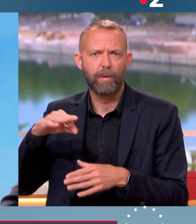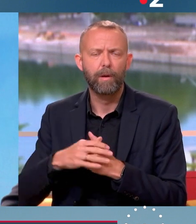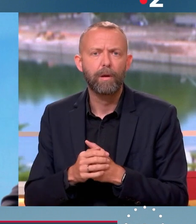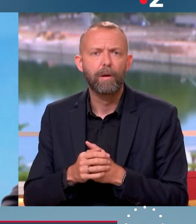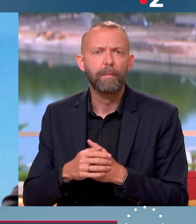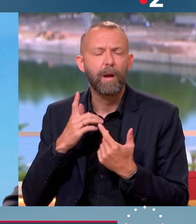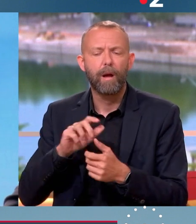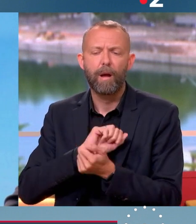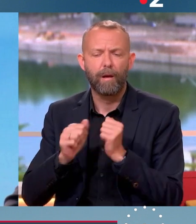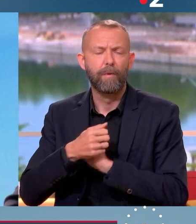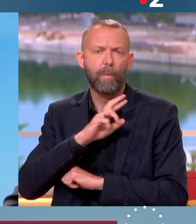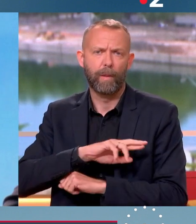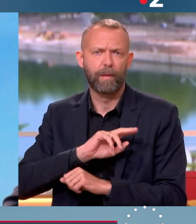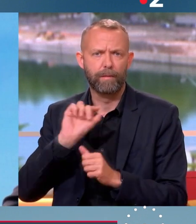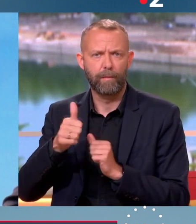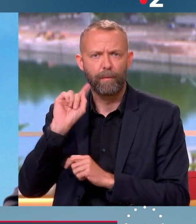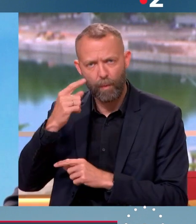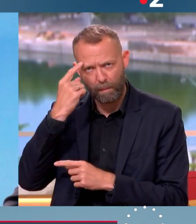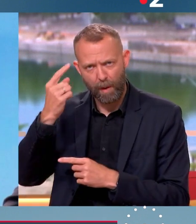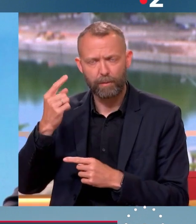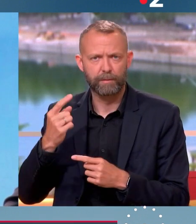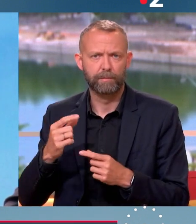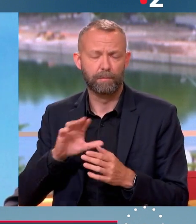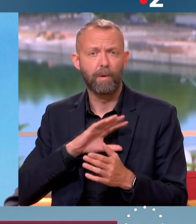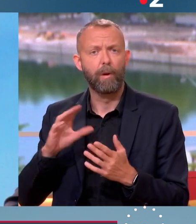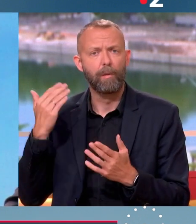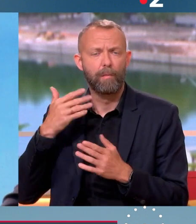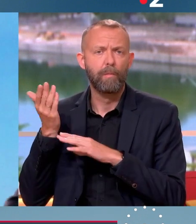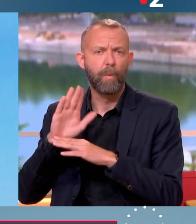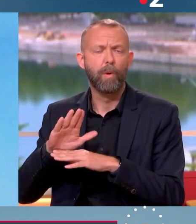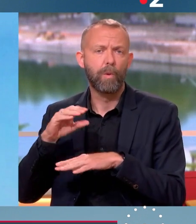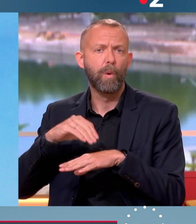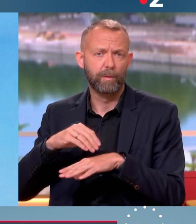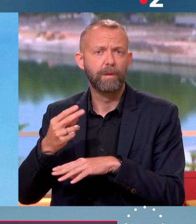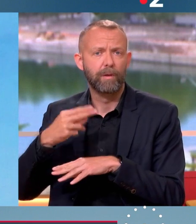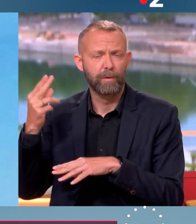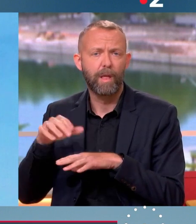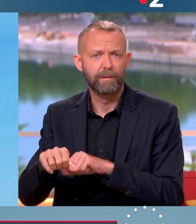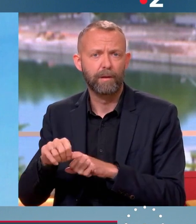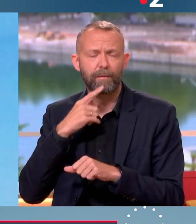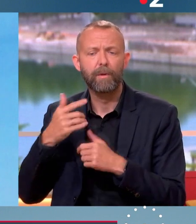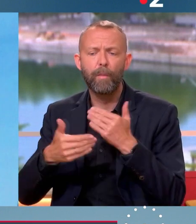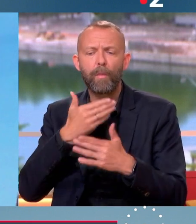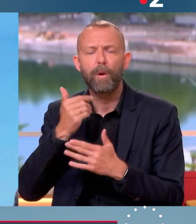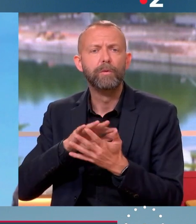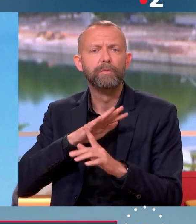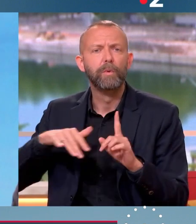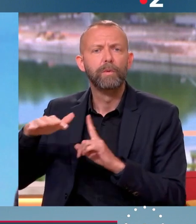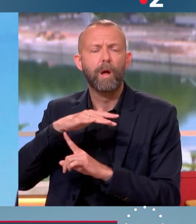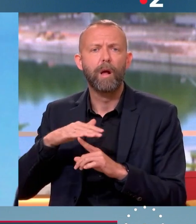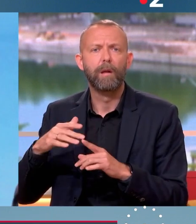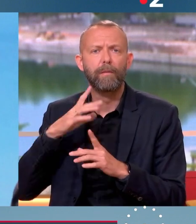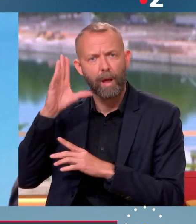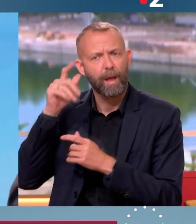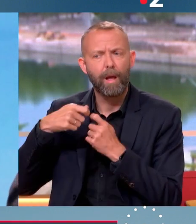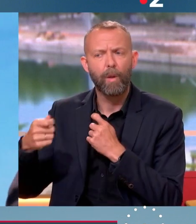réforme des retraites, il faut la penser d'abord, finalement, par une voie qui avait été montrée par le Conseil national de la résistance, c'est celle des progrès sociaux. Qu'est-ce qu'on fait en matière de carrière longue ? Qu'est